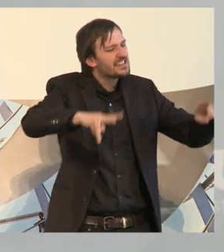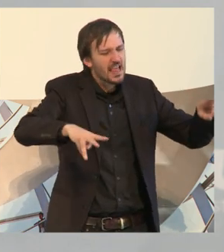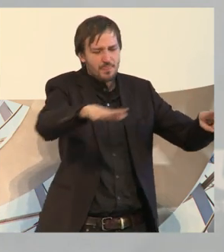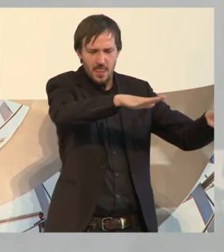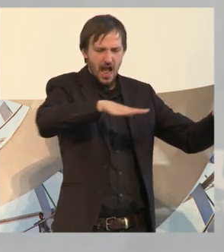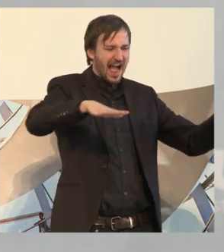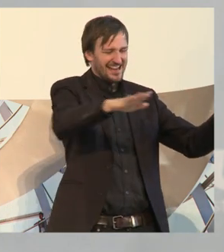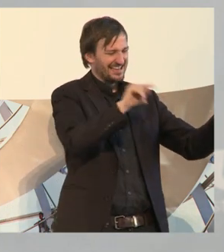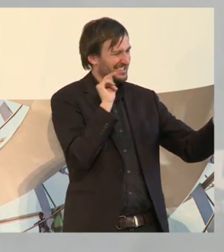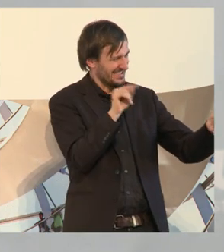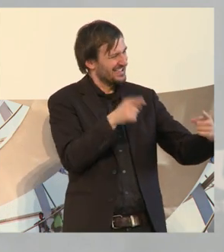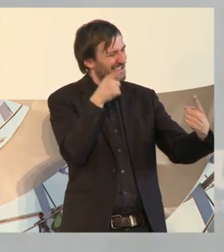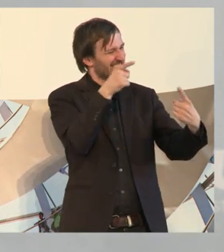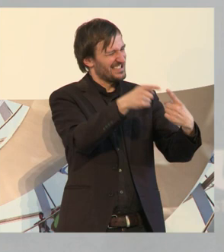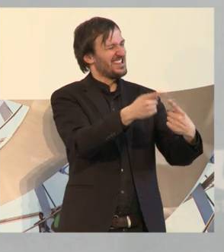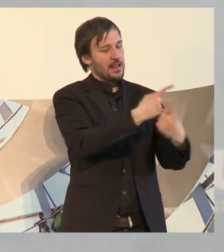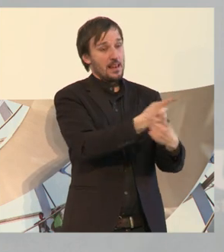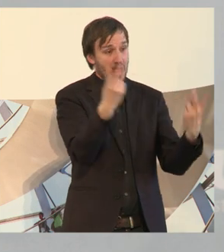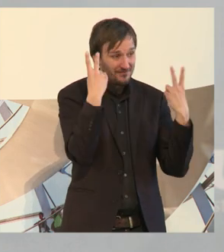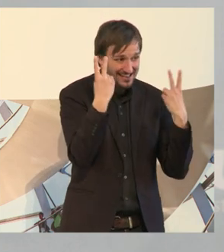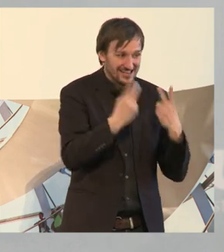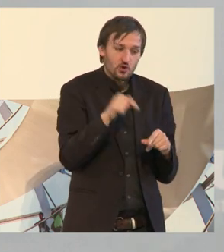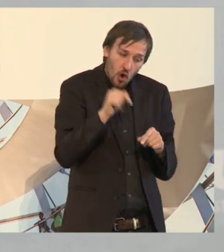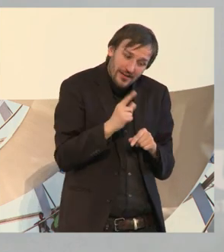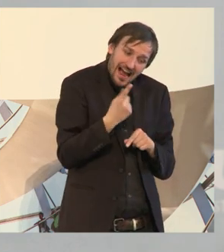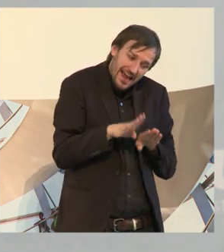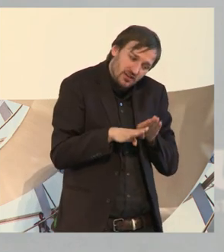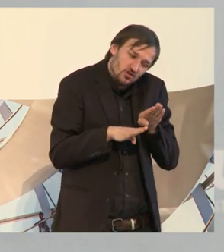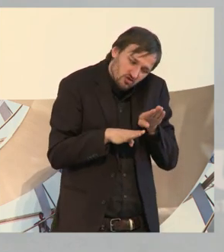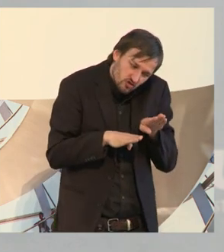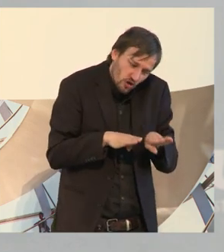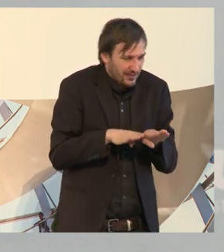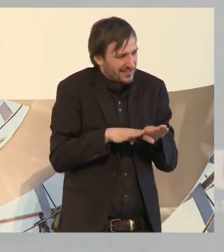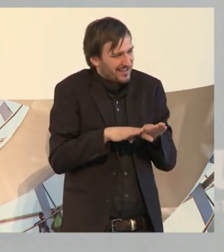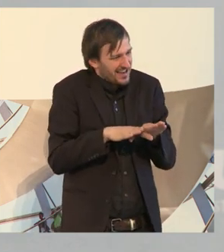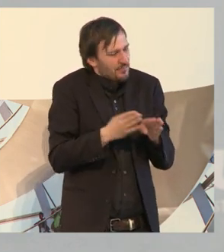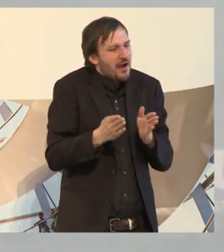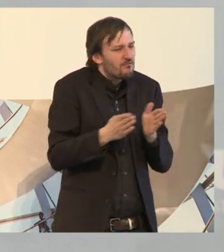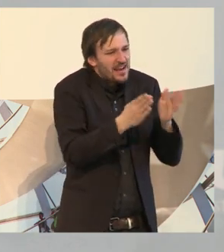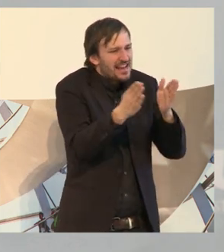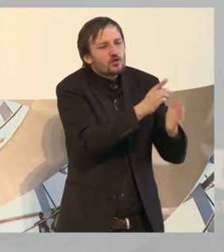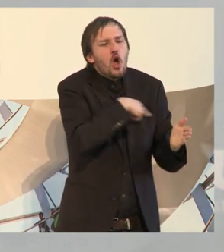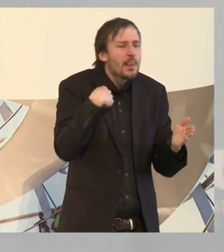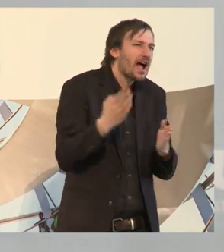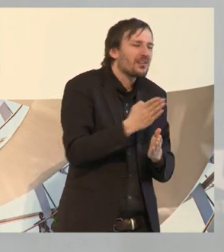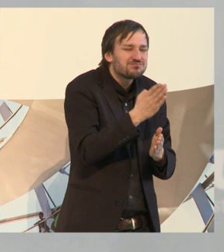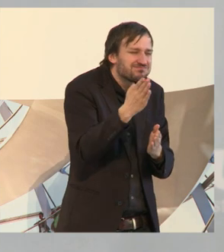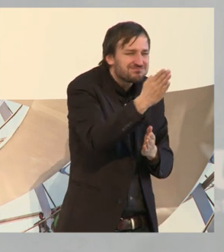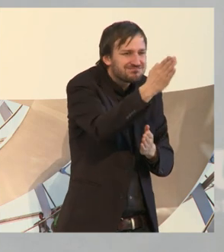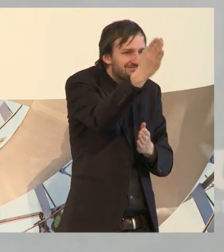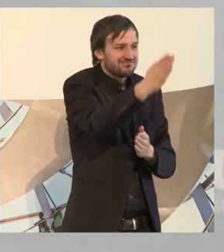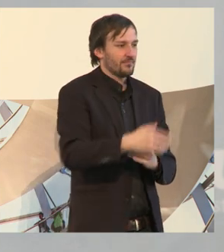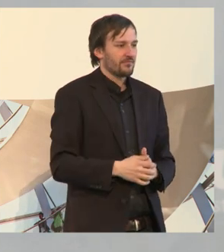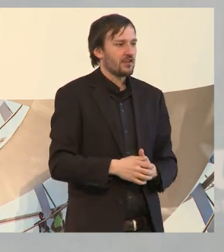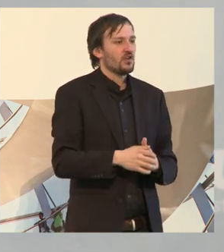es uns gehen muss. Und ich glaube, wir sind heute vielleicht auch ein ganz kleines Stückchen weitergekommen auf diesen noch etwas steinigen und langen Weg. Und ich möchte überleiten